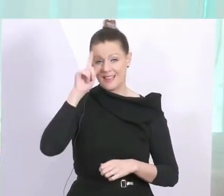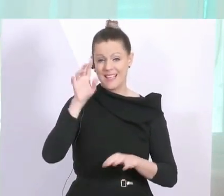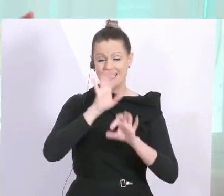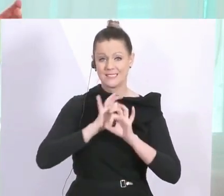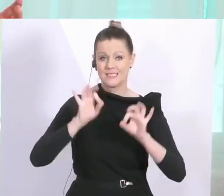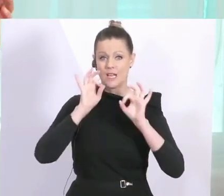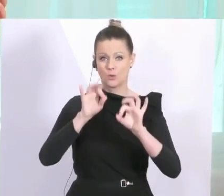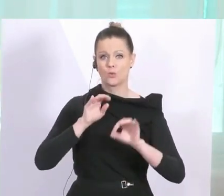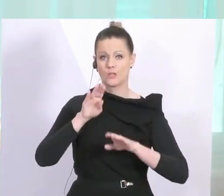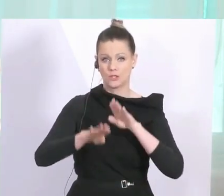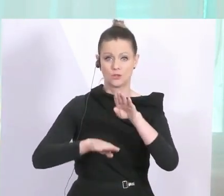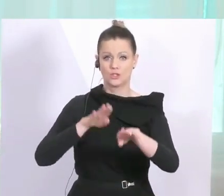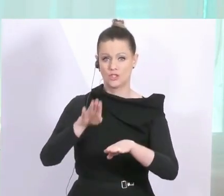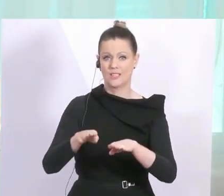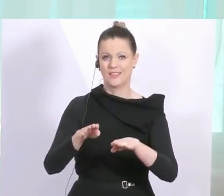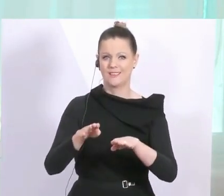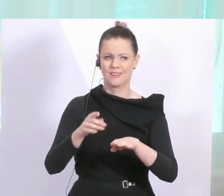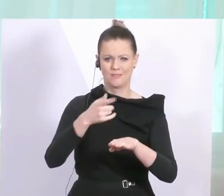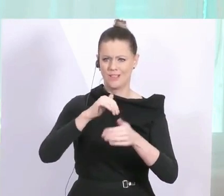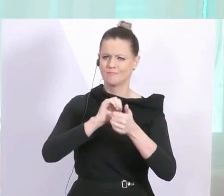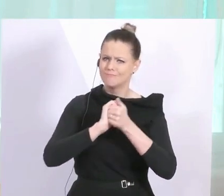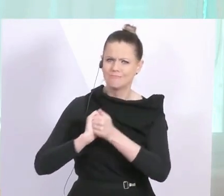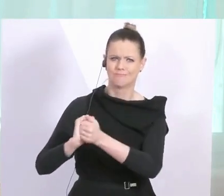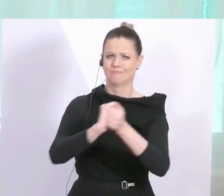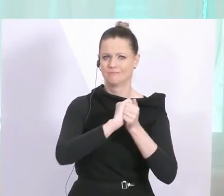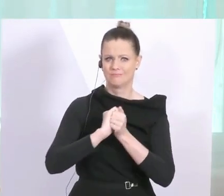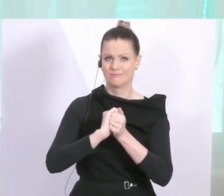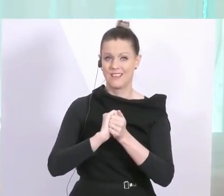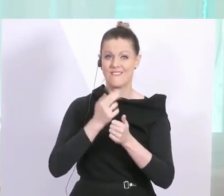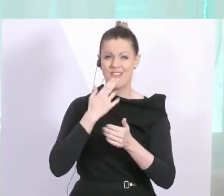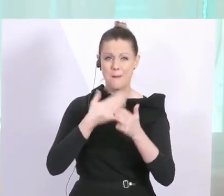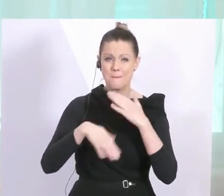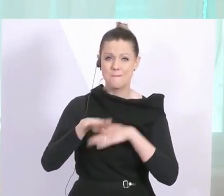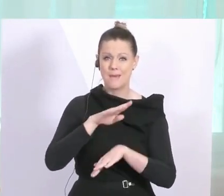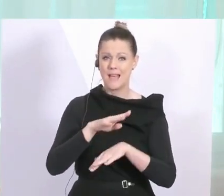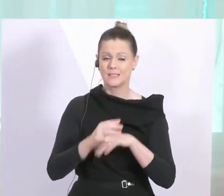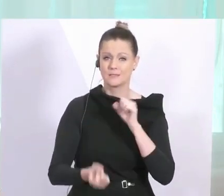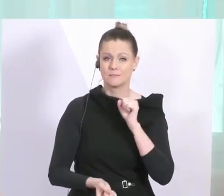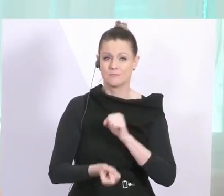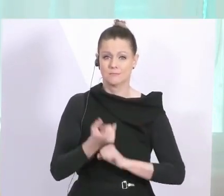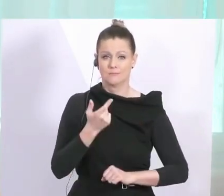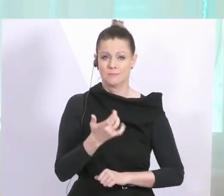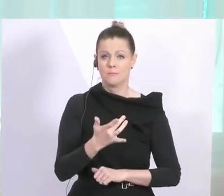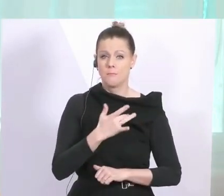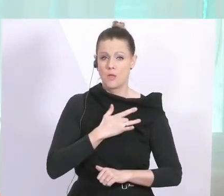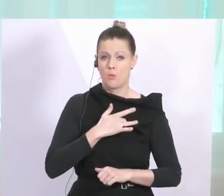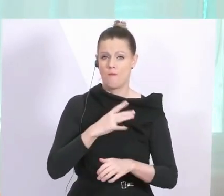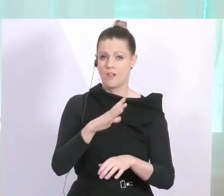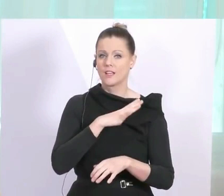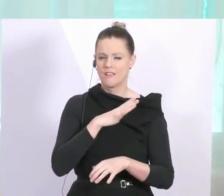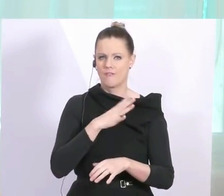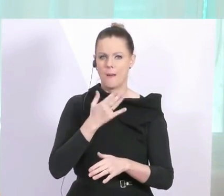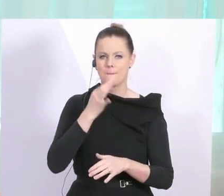dass wir uns solidarisch erklären und jene, die am akutes Gefährdeten sind, den bestmöglichen Schutz gewähren.